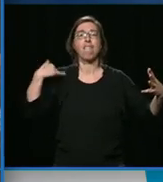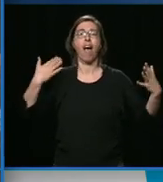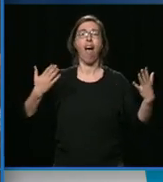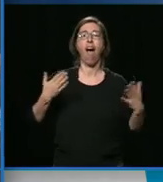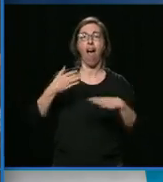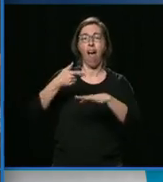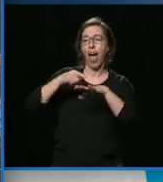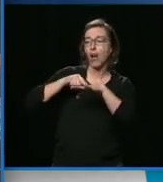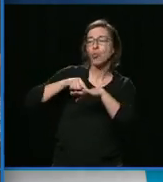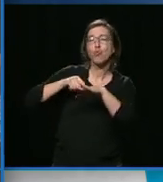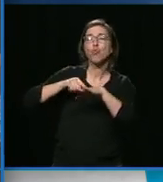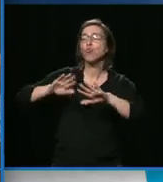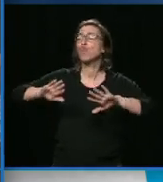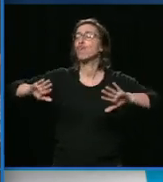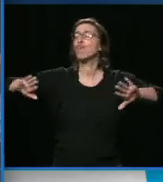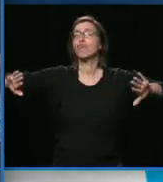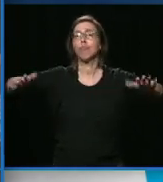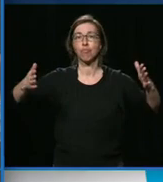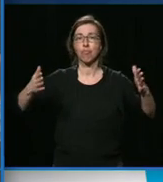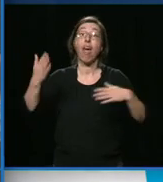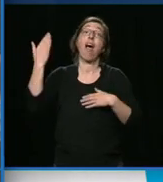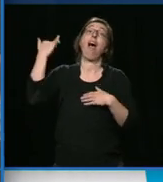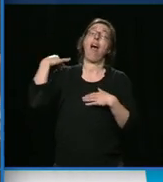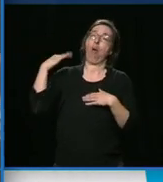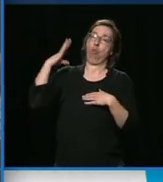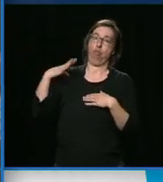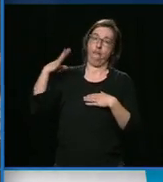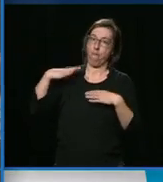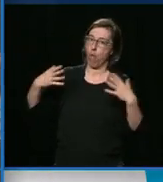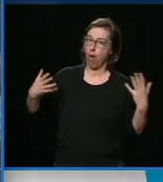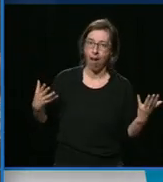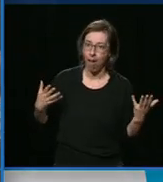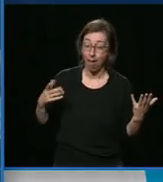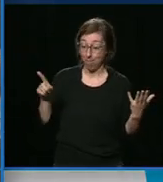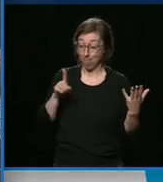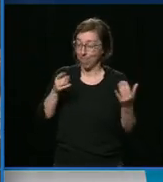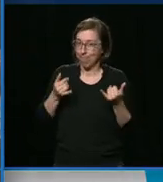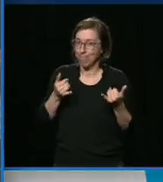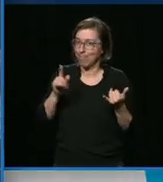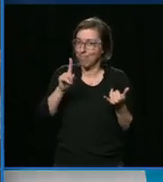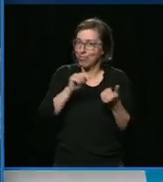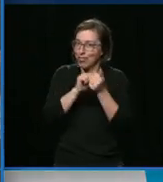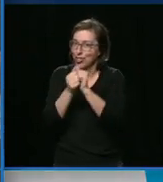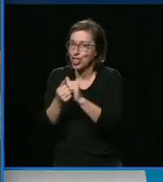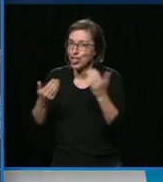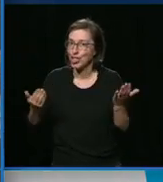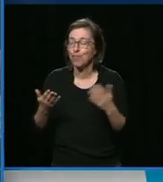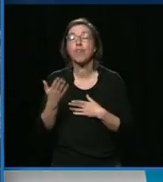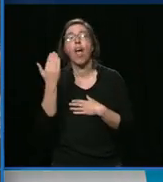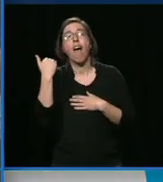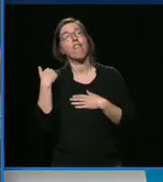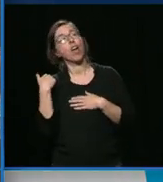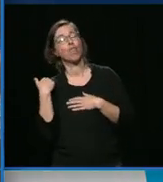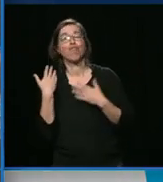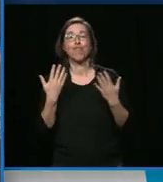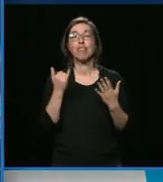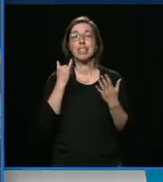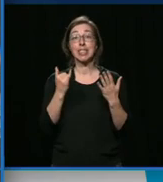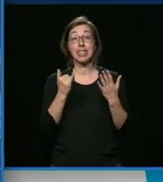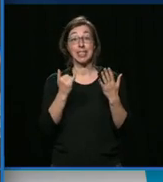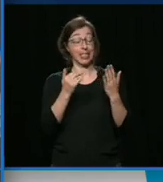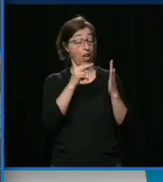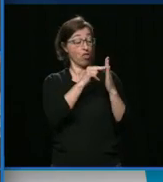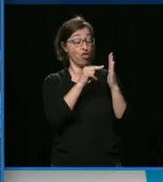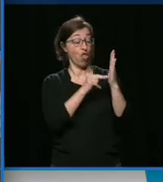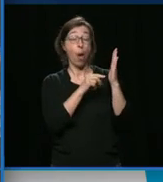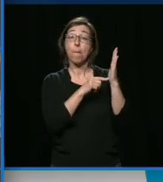L'époque où on ajustait à la baisse les règles environnementales pour satisfaire les grosses compagnies étrangères. C'est ce qui fait